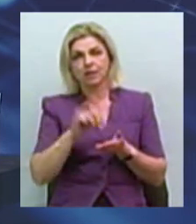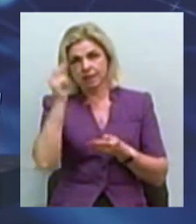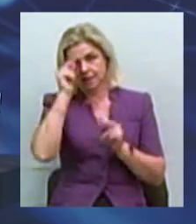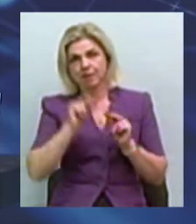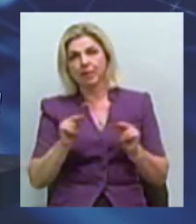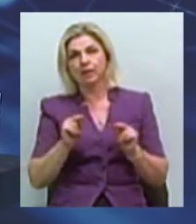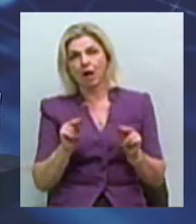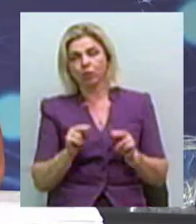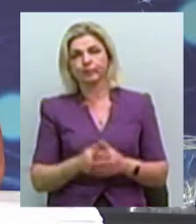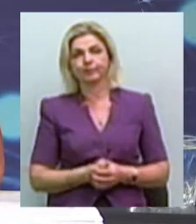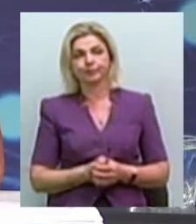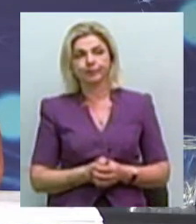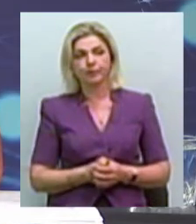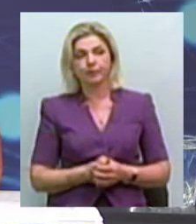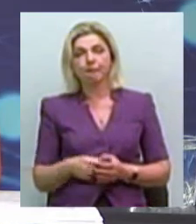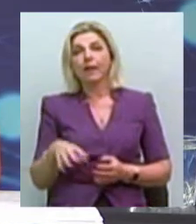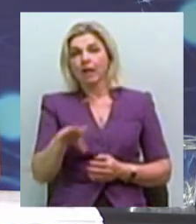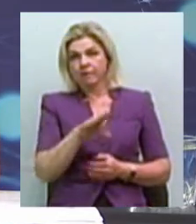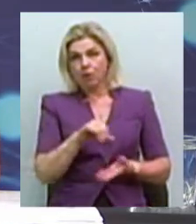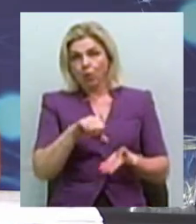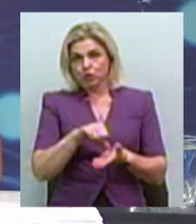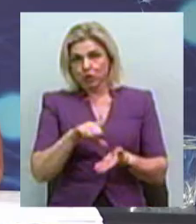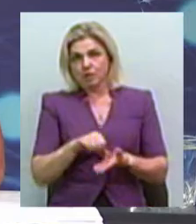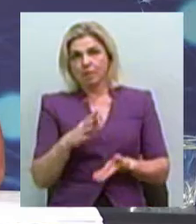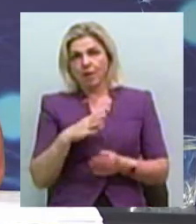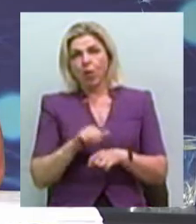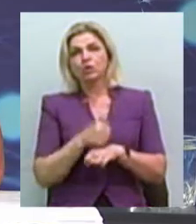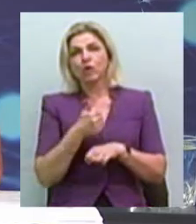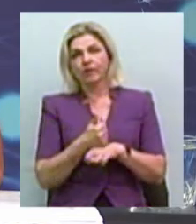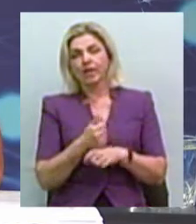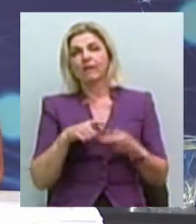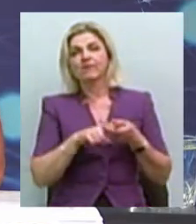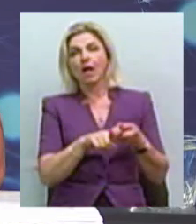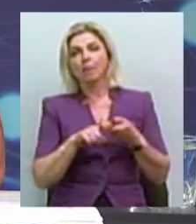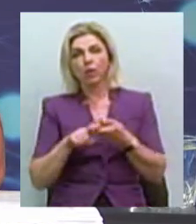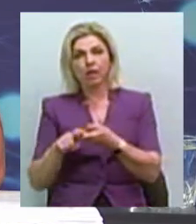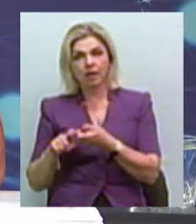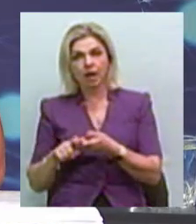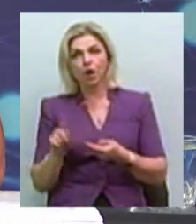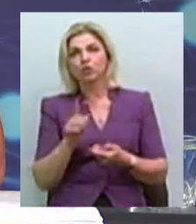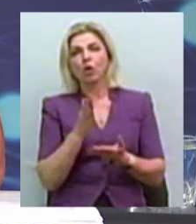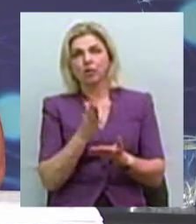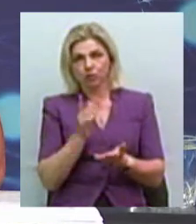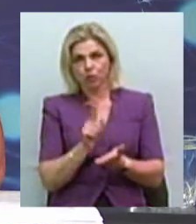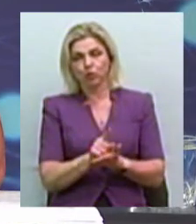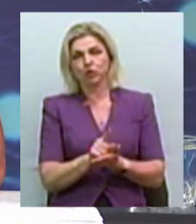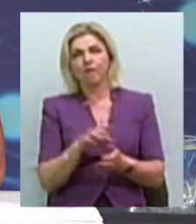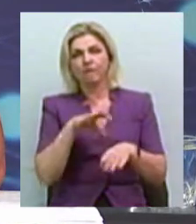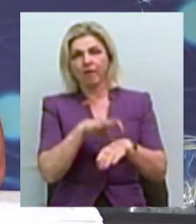сфері? Учасники цього семінару, вони фактично є основними, скажімо так, суб'єктами взаємодії, які мають виявляти